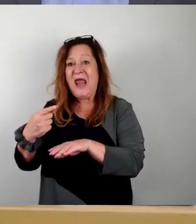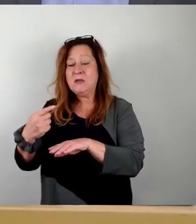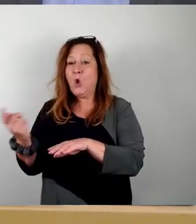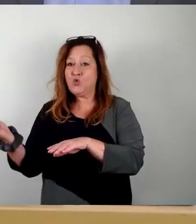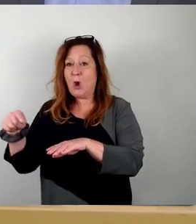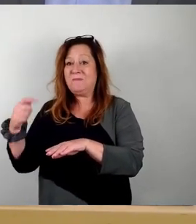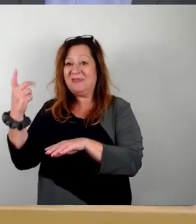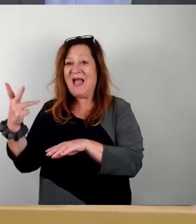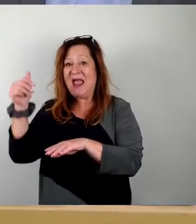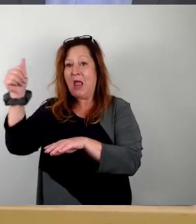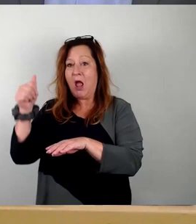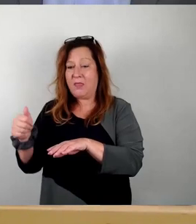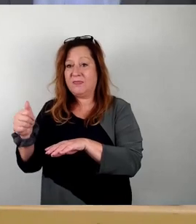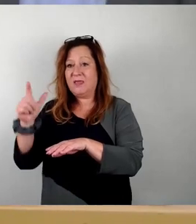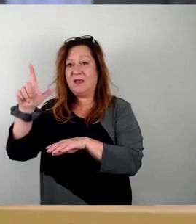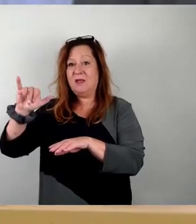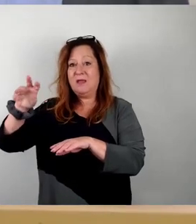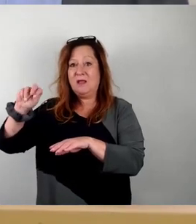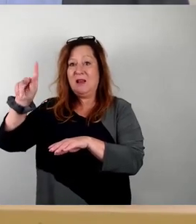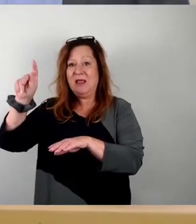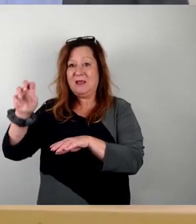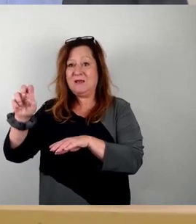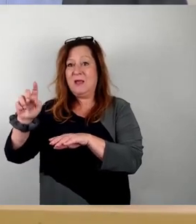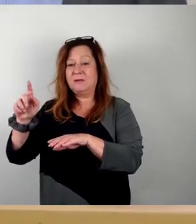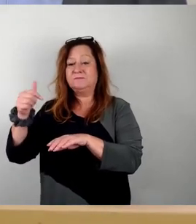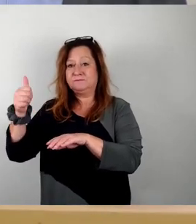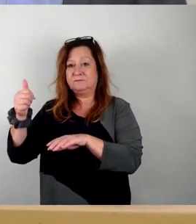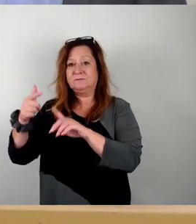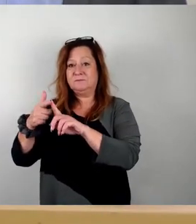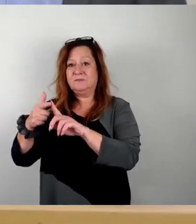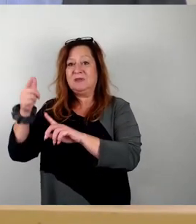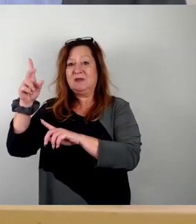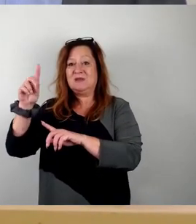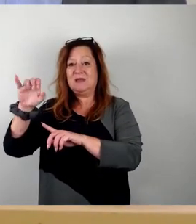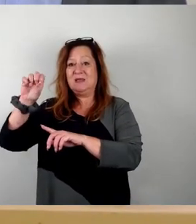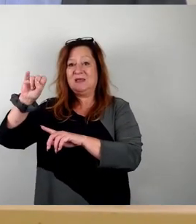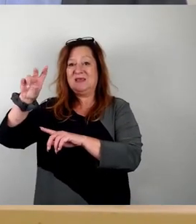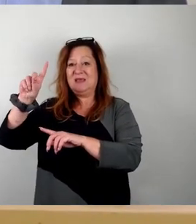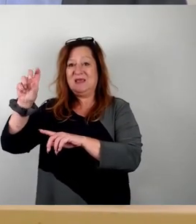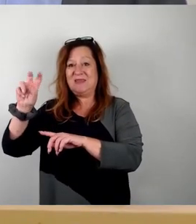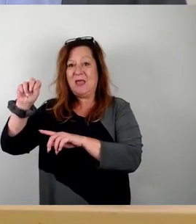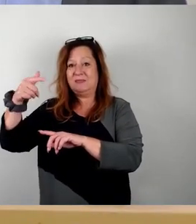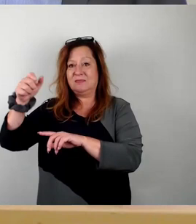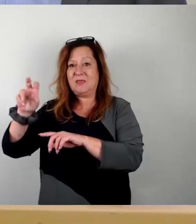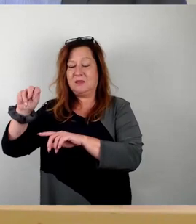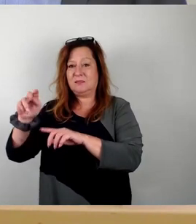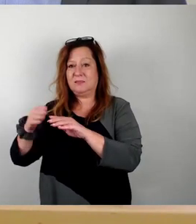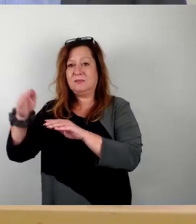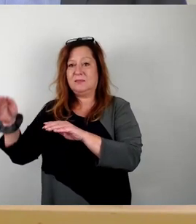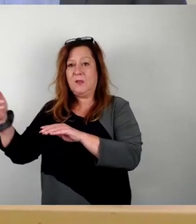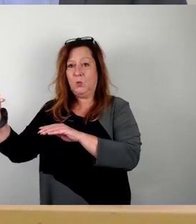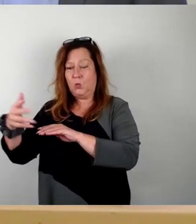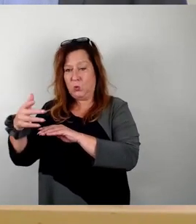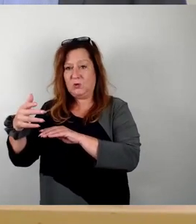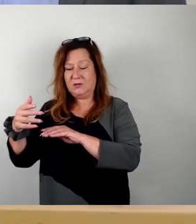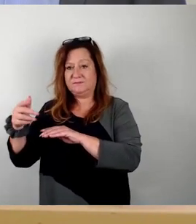Linke, jetzt zusätzlich Dissidenten und den von Grünen, die wir dann hintereinander weg in die Abstimmung